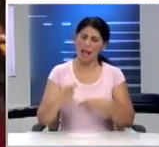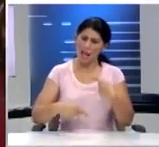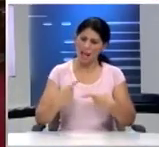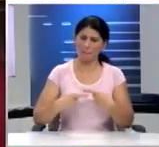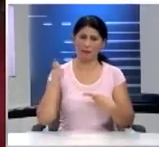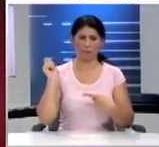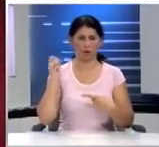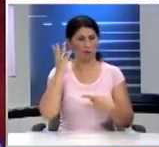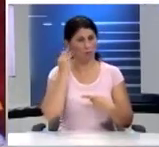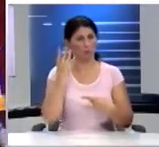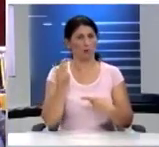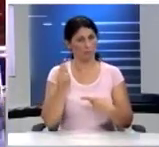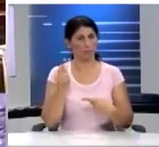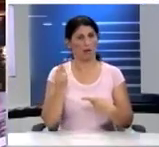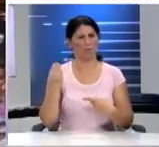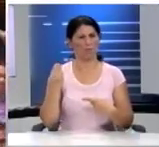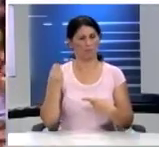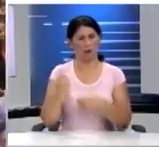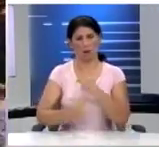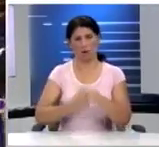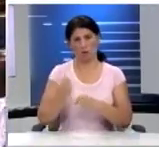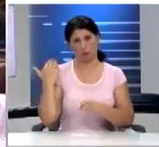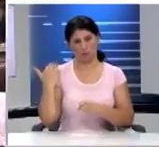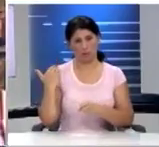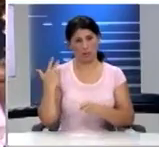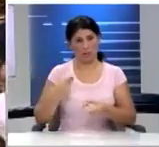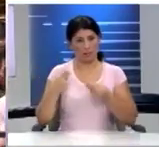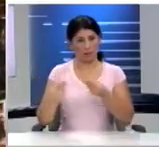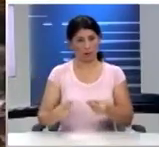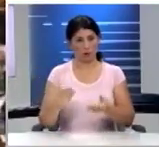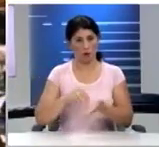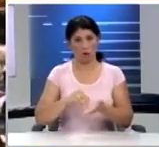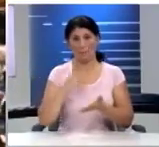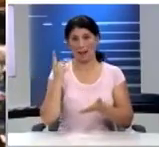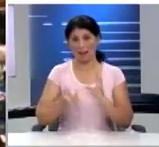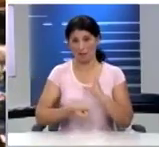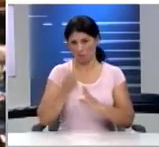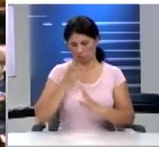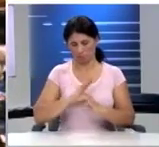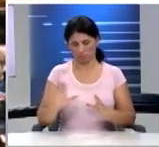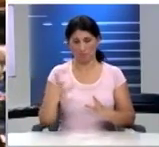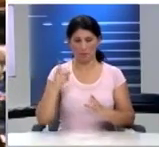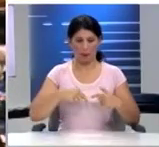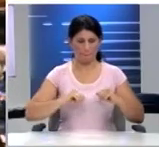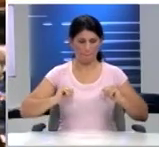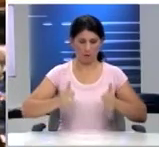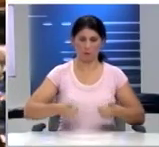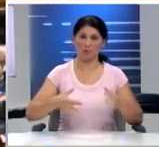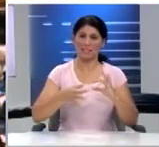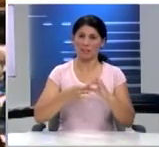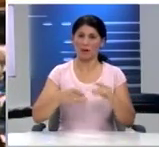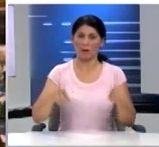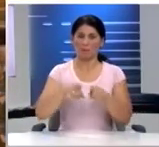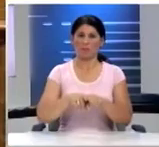σίγουρη ότι το έχουν ακούσει αυτό πάρα πολύ καιρό Θα σας δώσω ακόμα ένα νέο ότι μια από τις πρωτοβουλίες είναι σε συνδυασμό